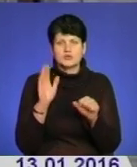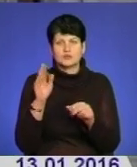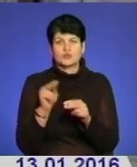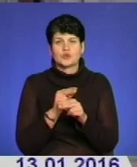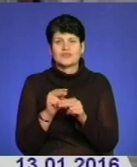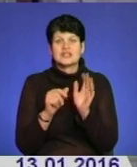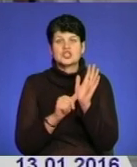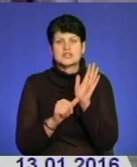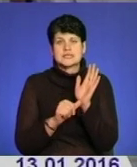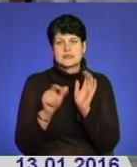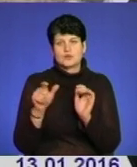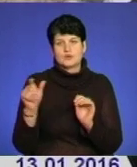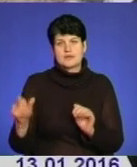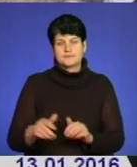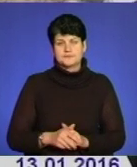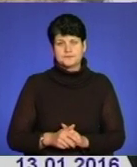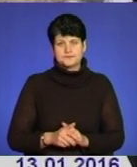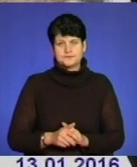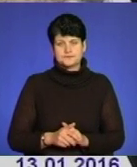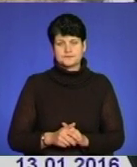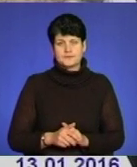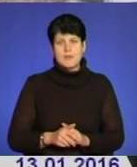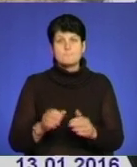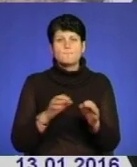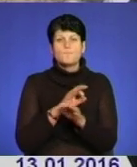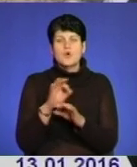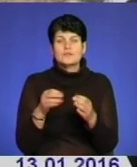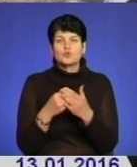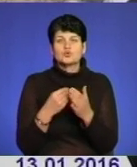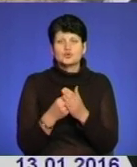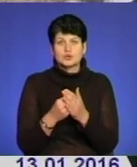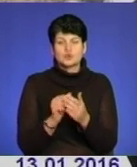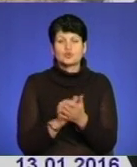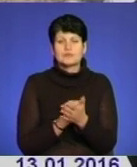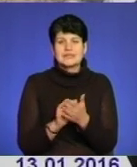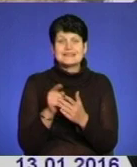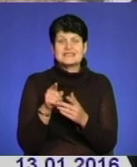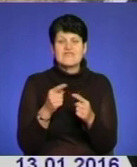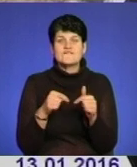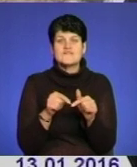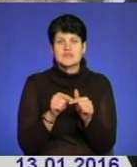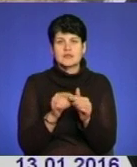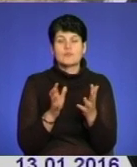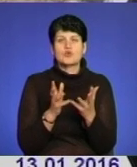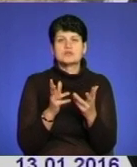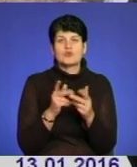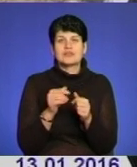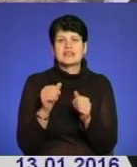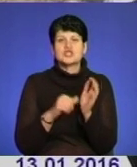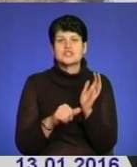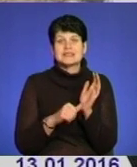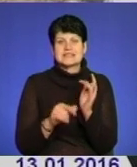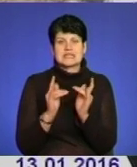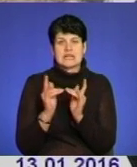близько 60 осіб. Про екнокошторисну документацію цей відділ розрахований на 60